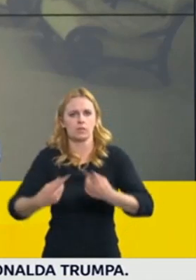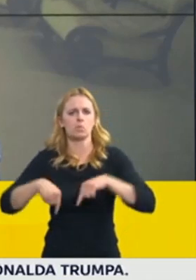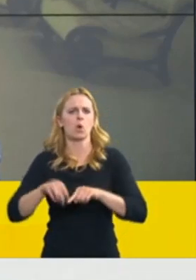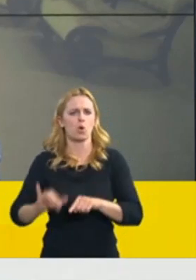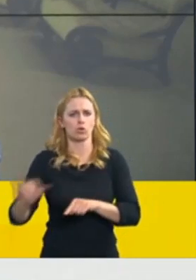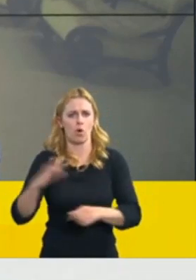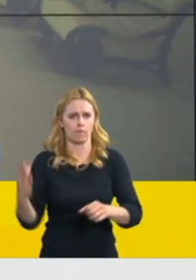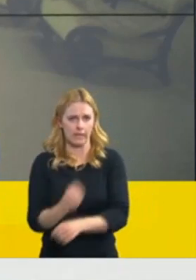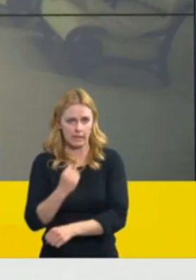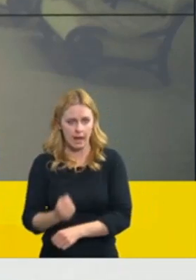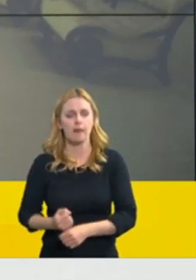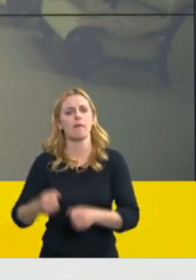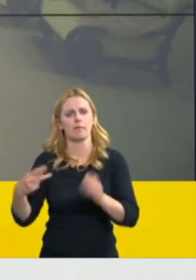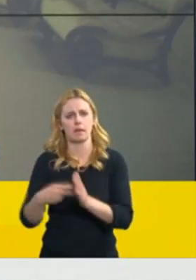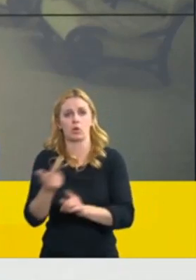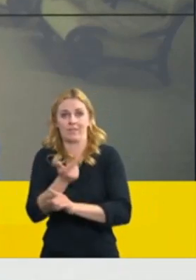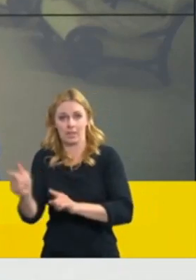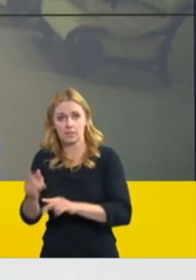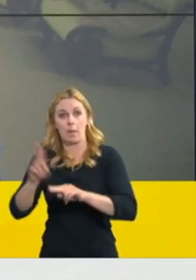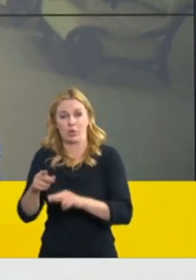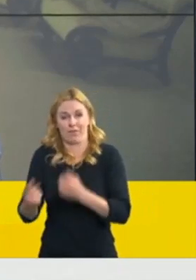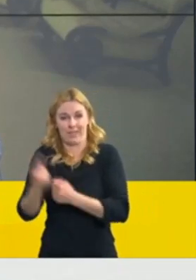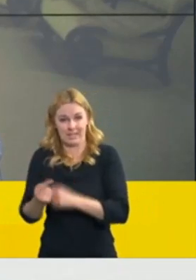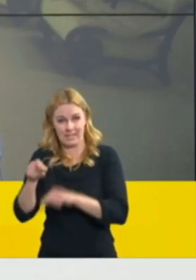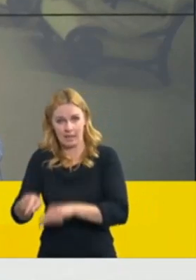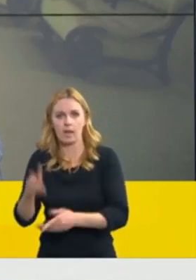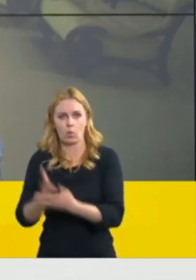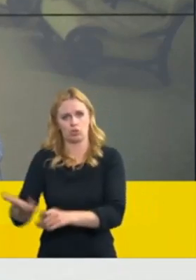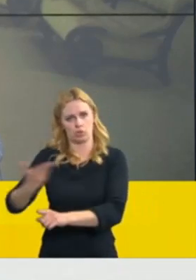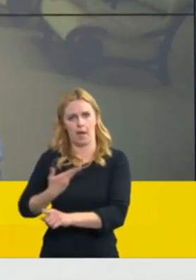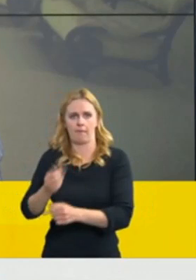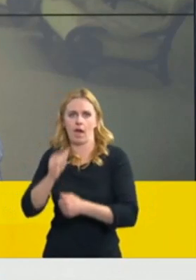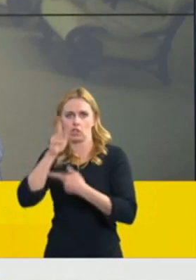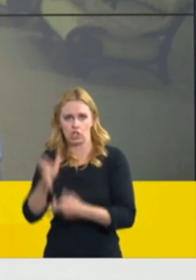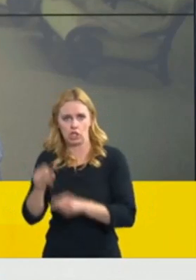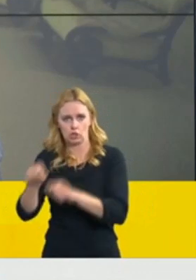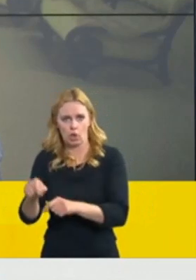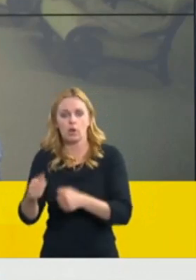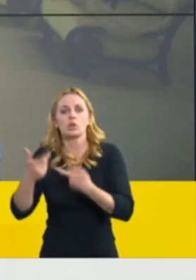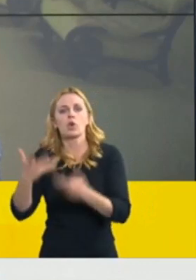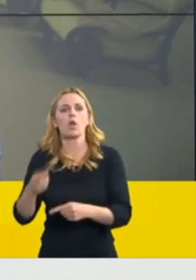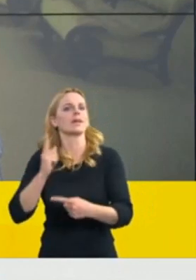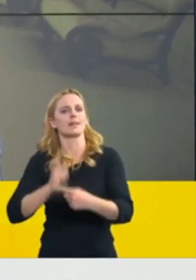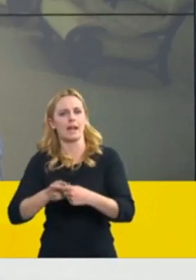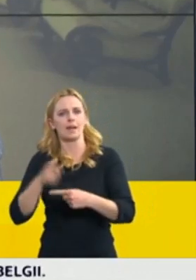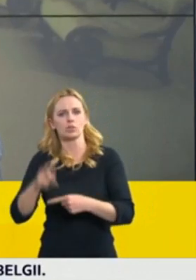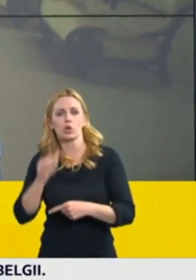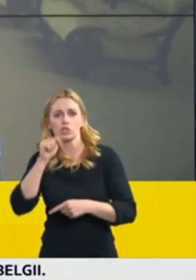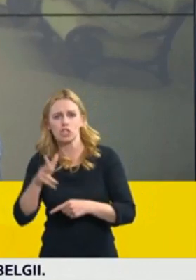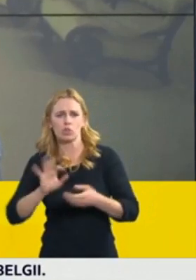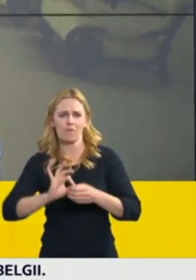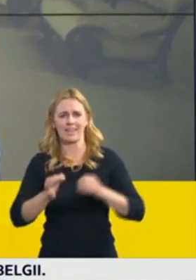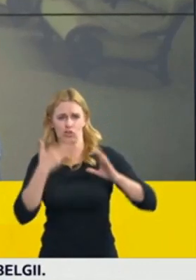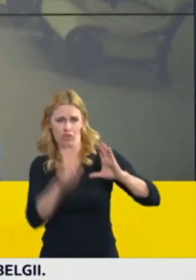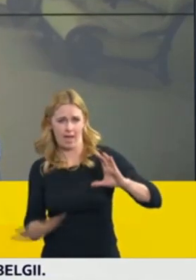vygeneruje volební číslo a kolikrát se toto volební číslo vejde do celé republikového získu hlasů, tolik získá